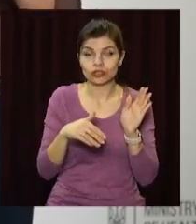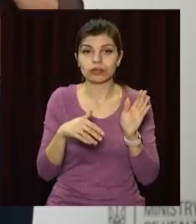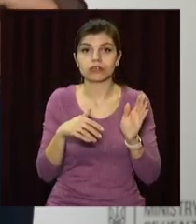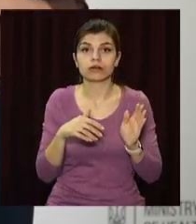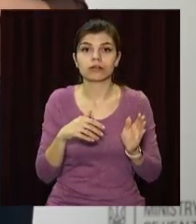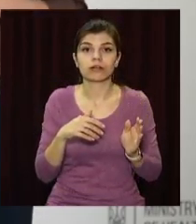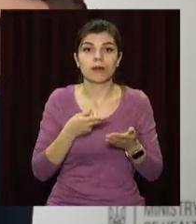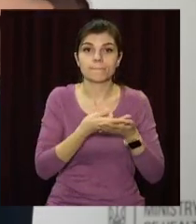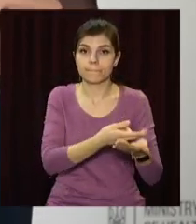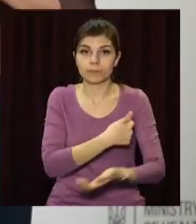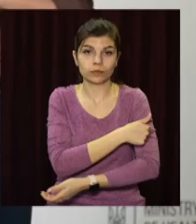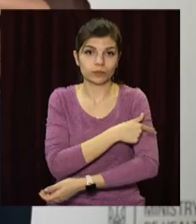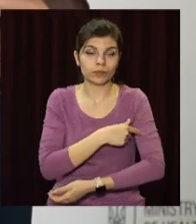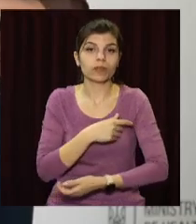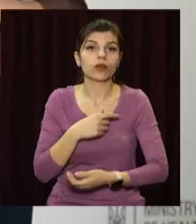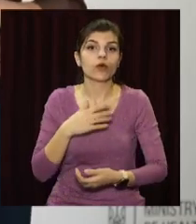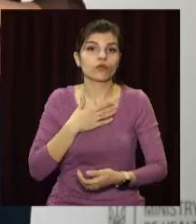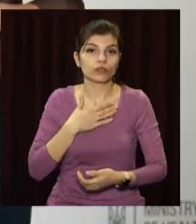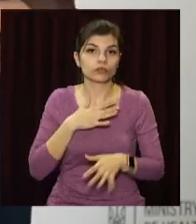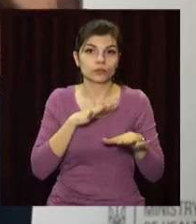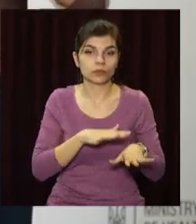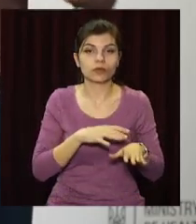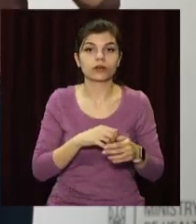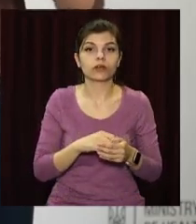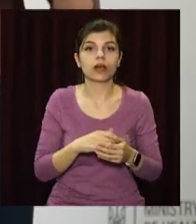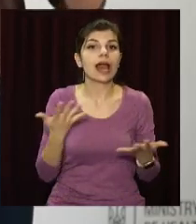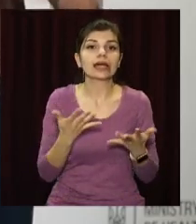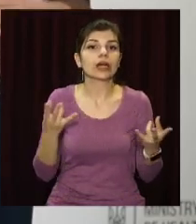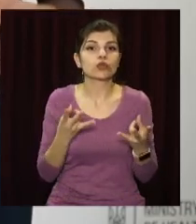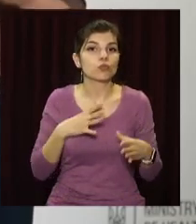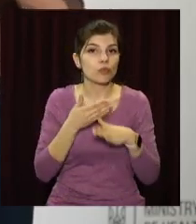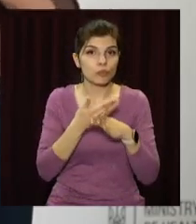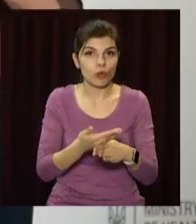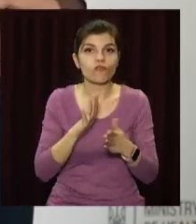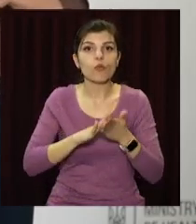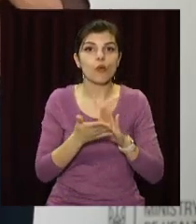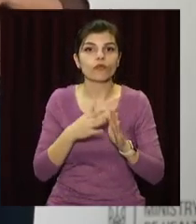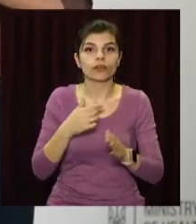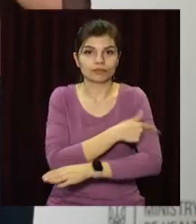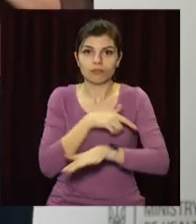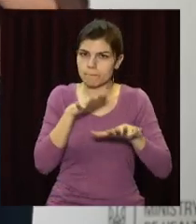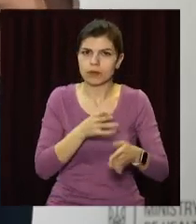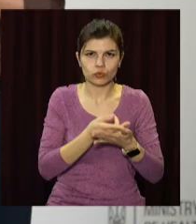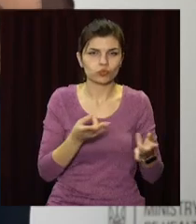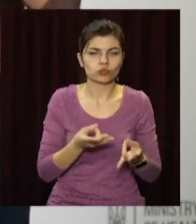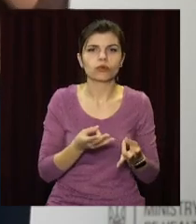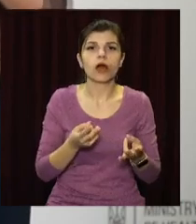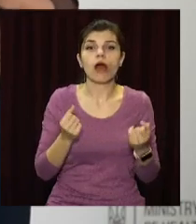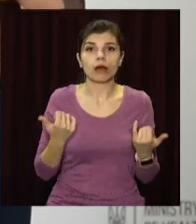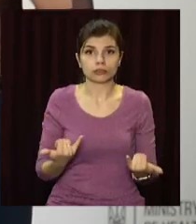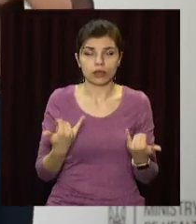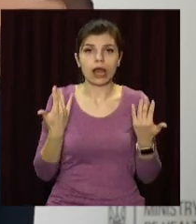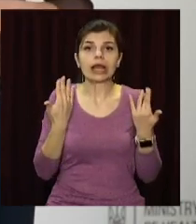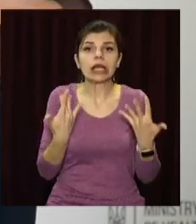пацієнтів в наших лікарнях, яким треба була допомога саме в умовах стаціонару, то зараз ця